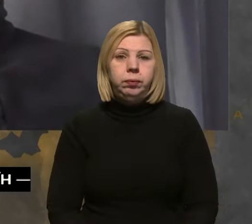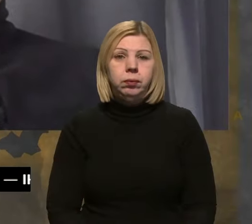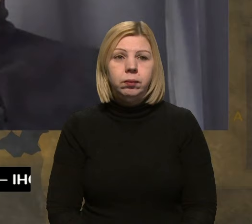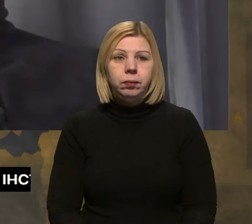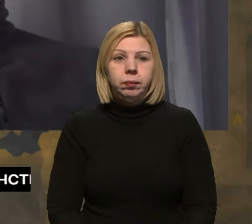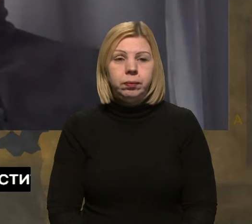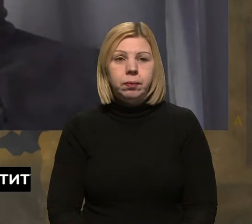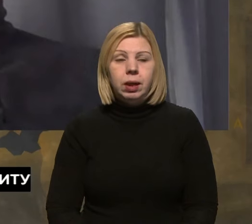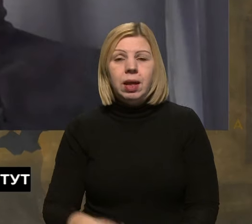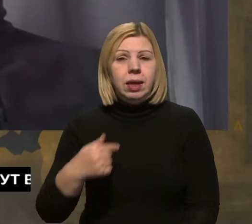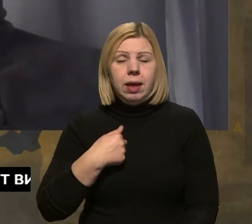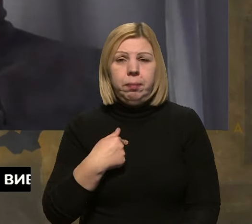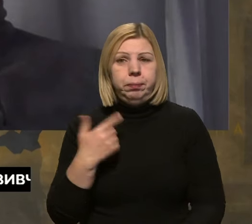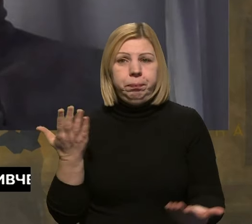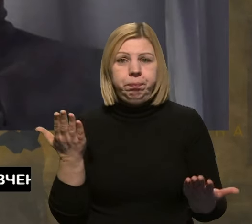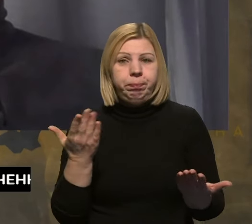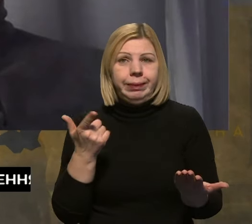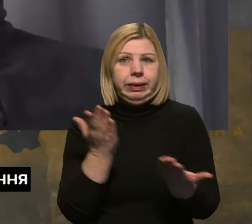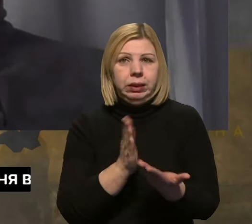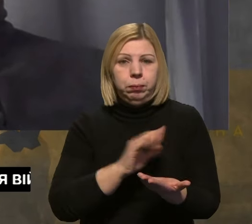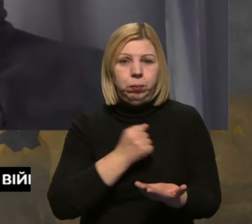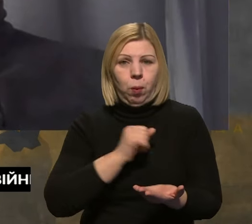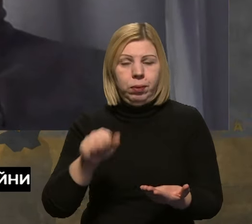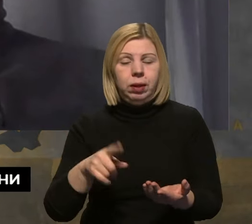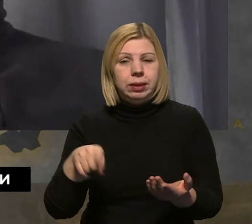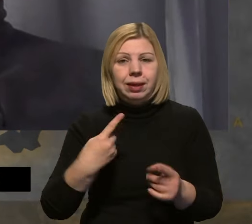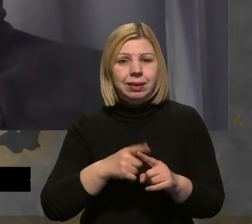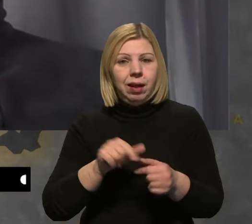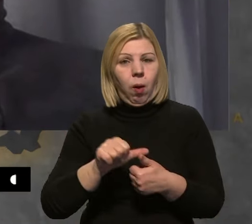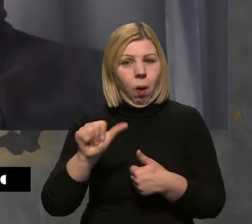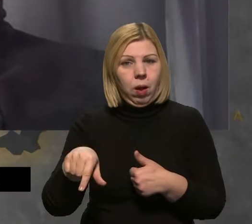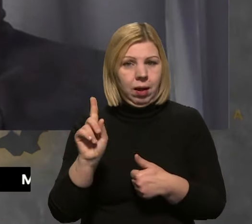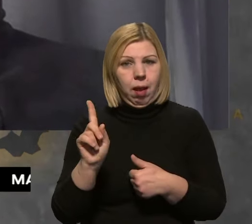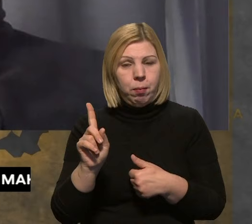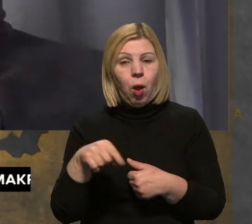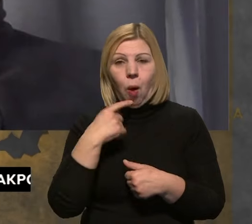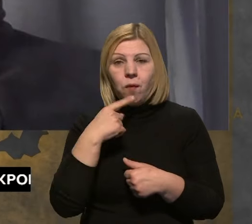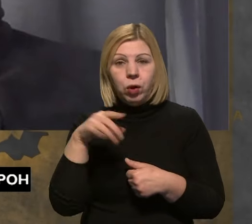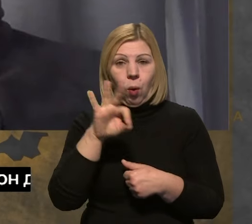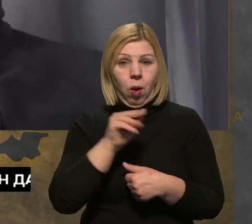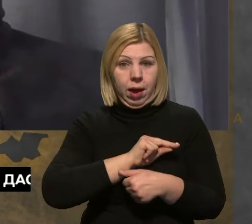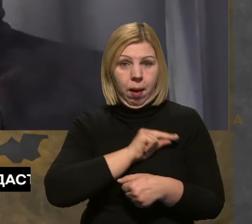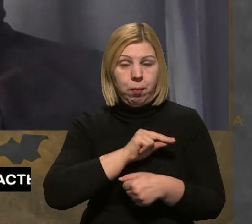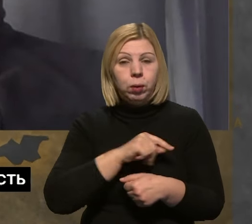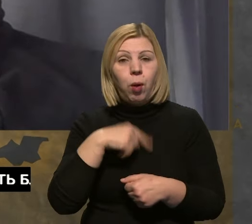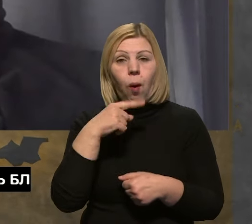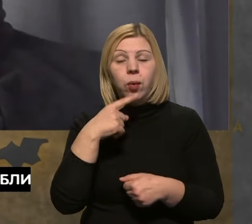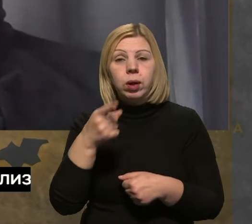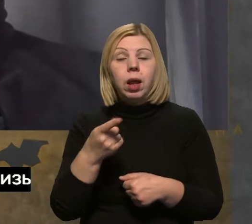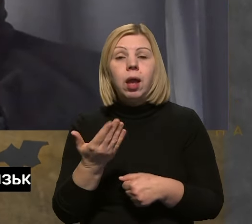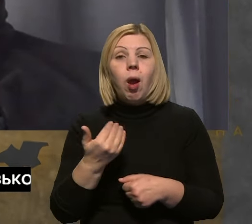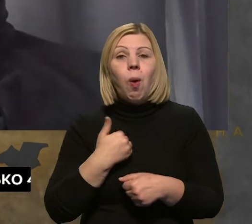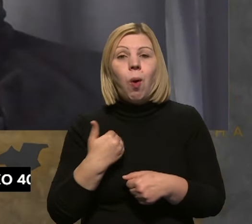Я би не порівнював з мобілізацією, тому що це окремий процес. Коли ми говоримо про рекрутинг, ми говоримо про людей, які виявляють